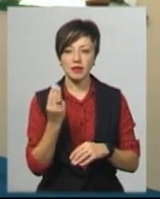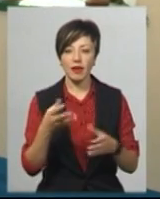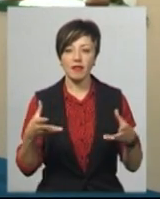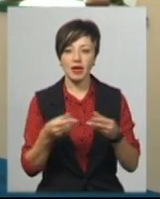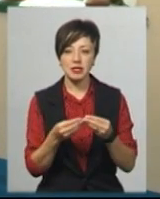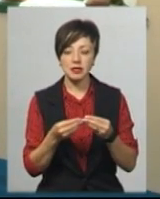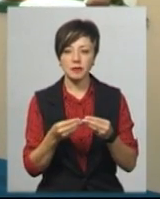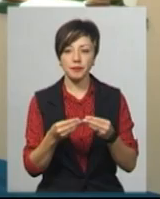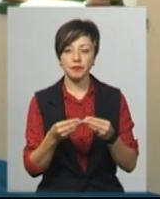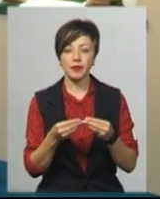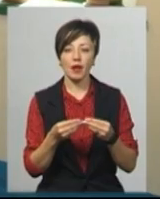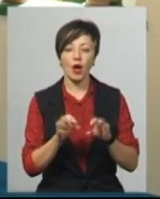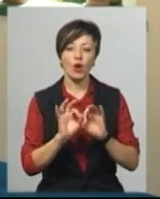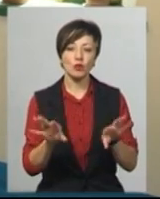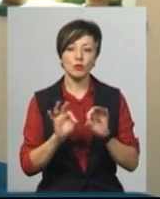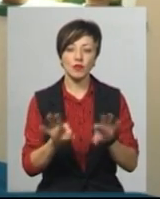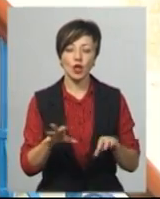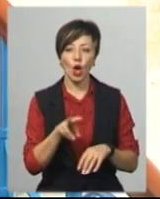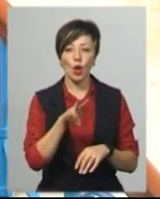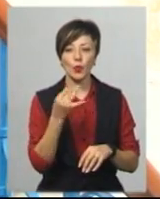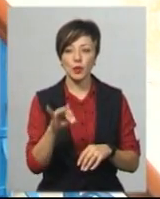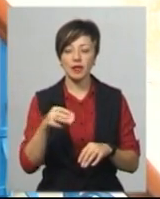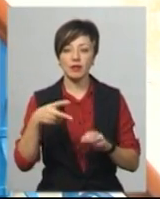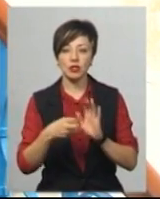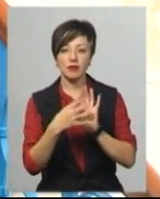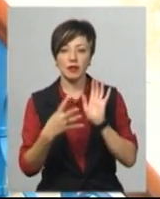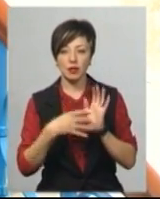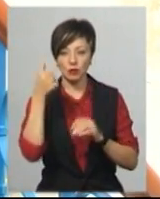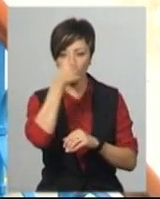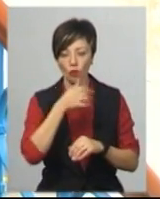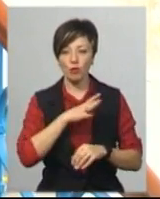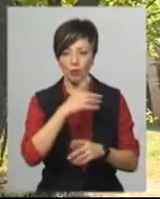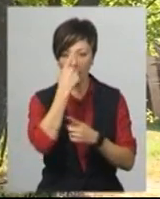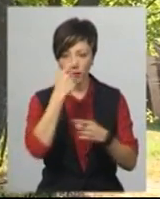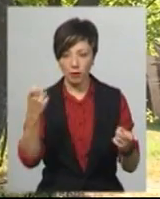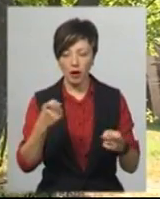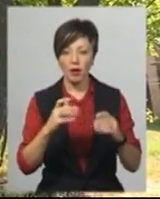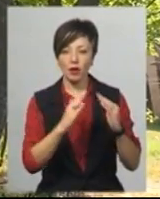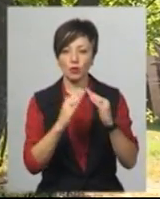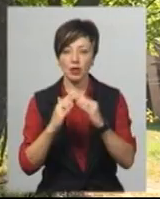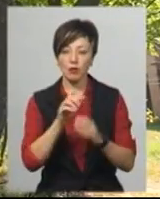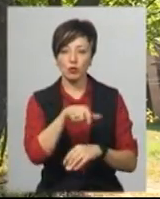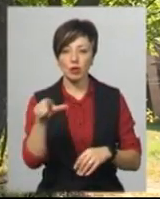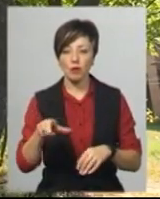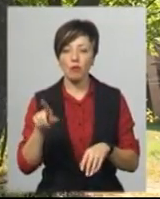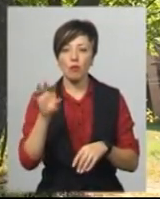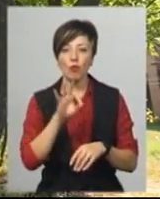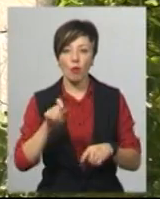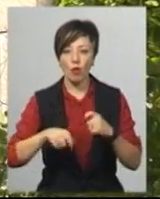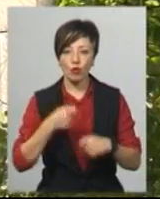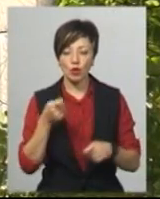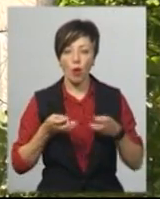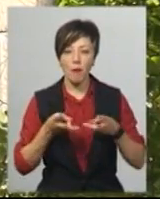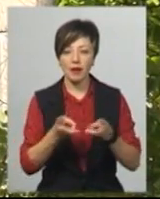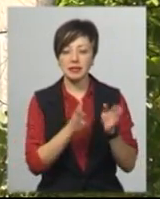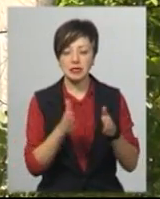Олександр Пустовойт на камеру розповів, з лютого 2019 року повідомляв мешканців будинків про розбалансування опалювальної системи.